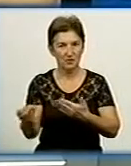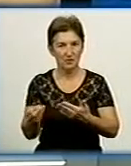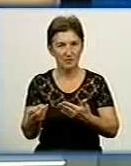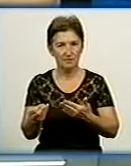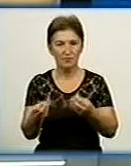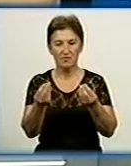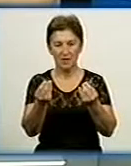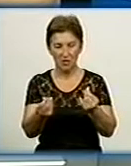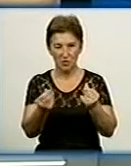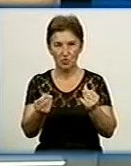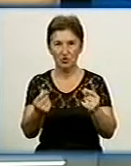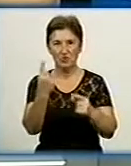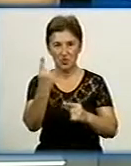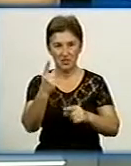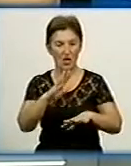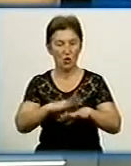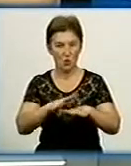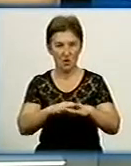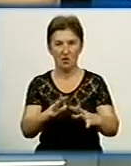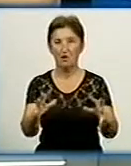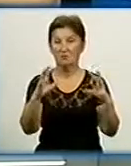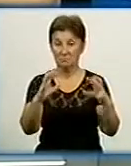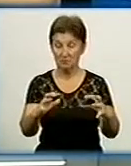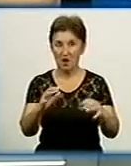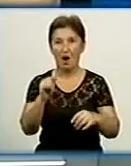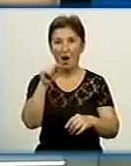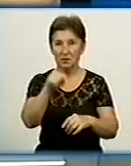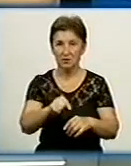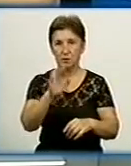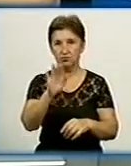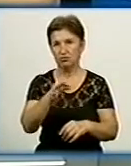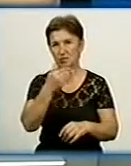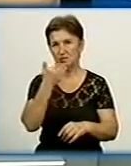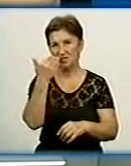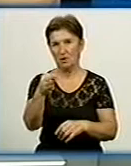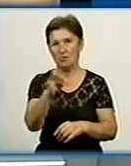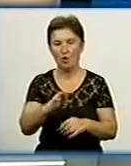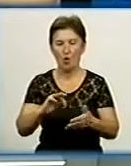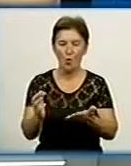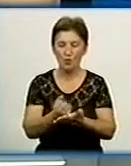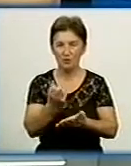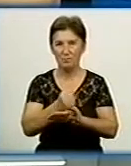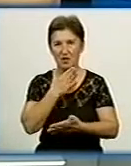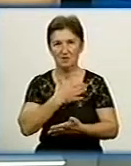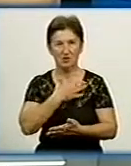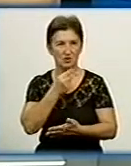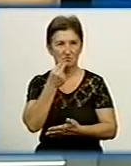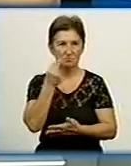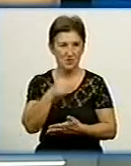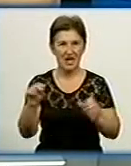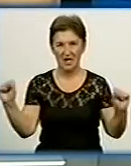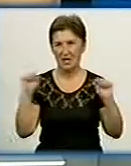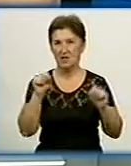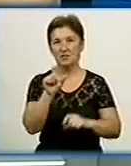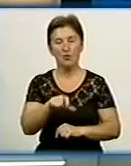грошей буде в одніх руках, і з них вже будуть питати про успіхи наших найкращих видатних спортсменів. Тому що, ще раз